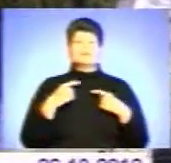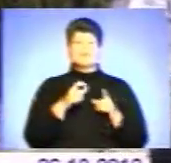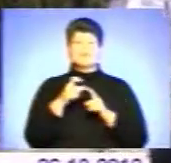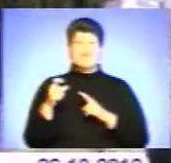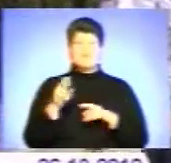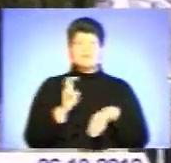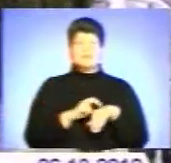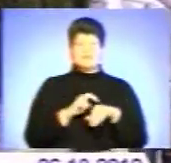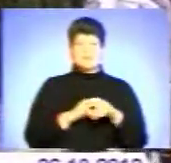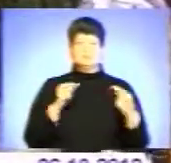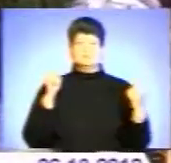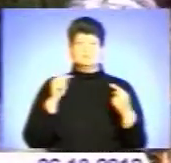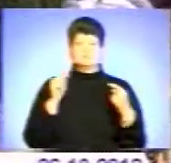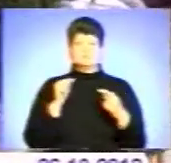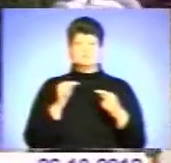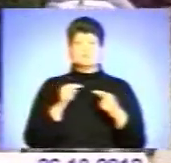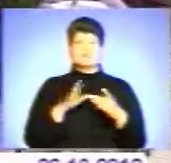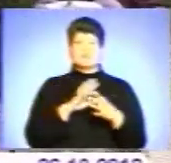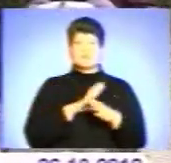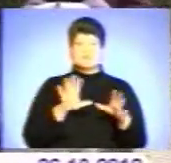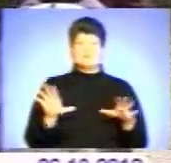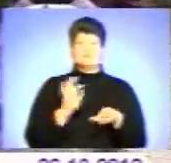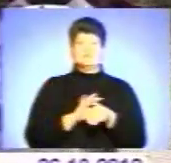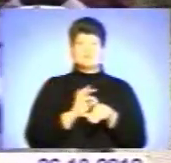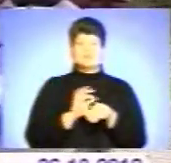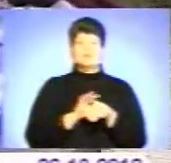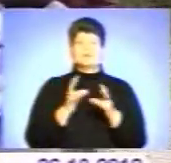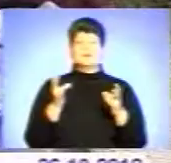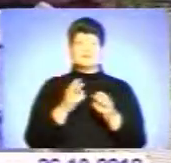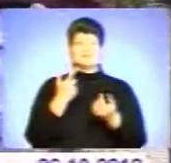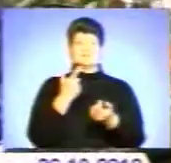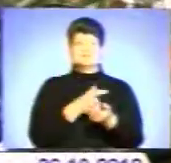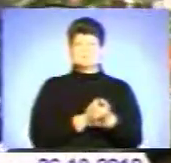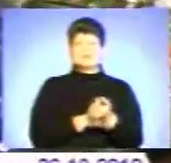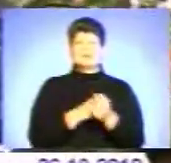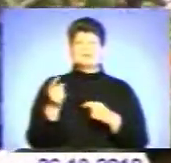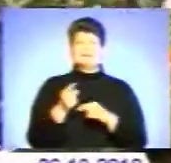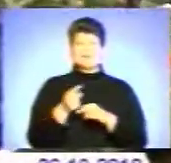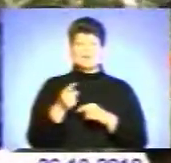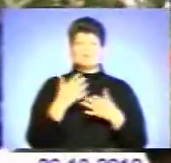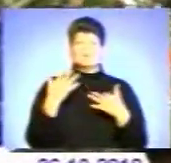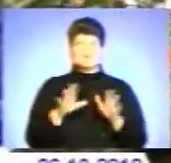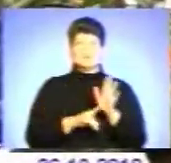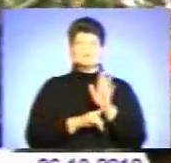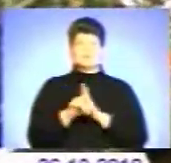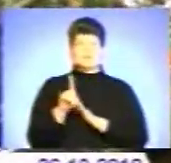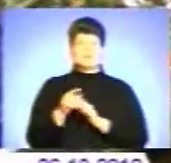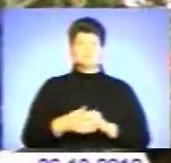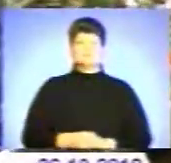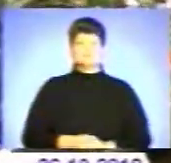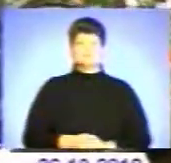запобігти розвитку захворювання або полегшити його перебіг дозволяє вакцинація. На Тернопільщині вона вже розпочалась.